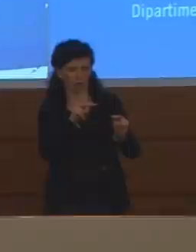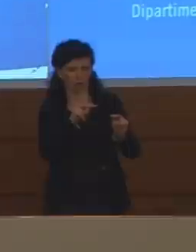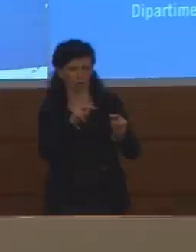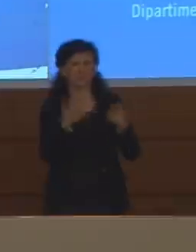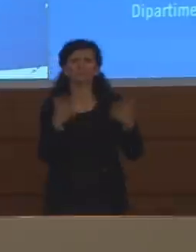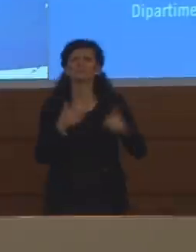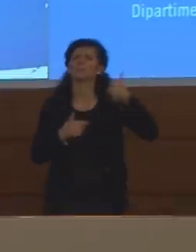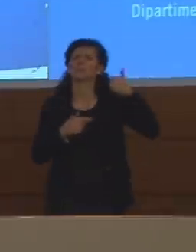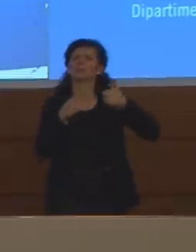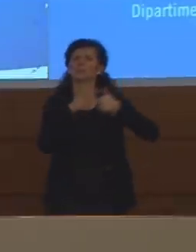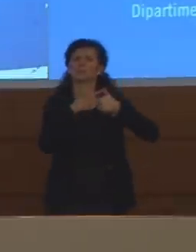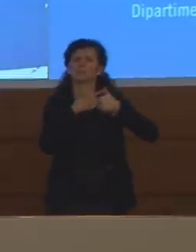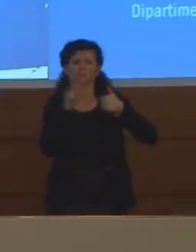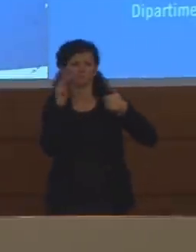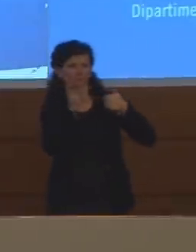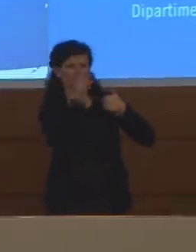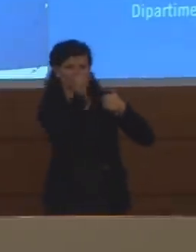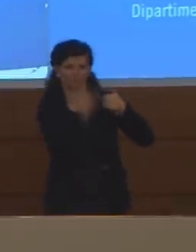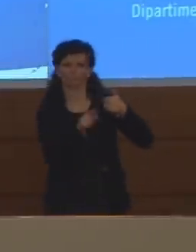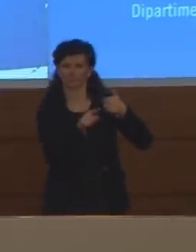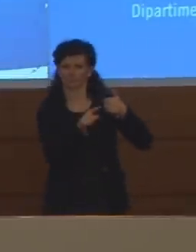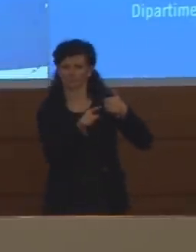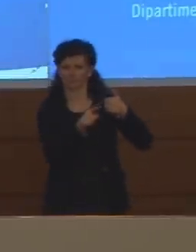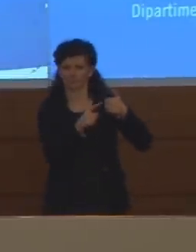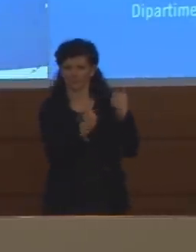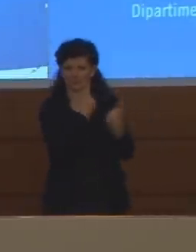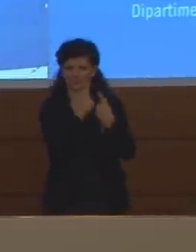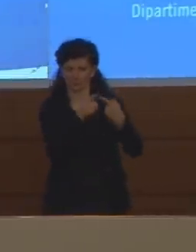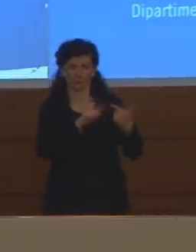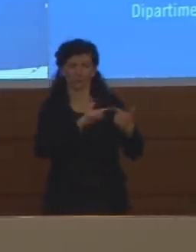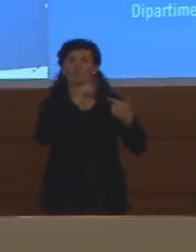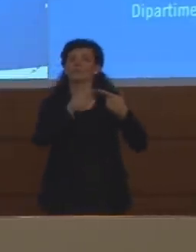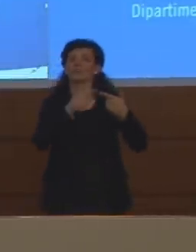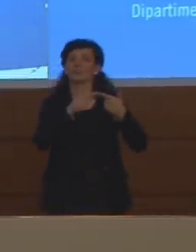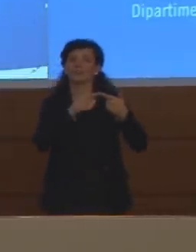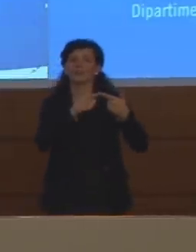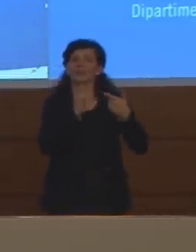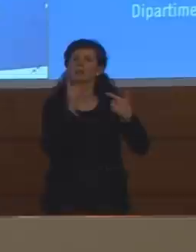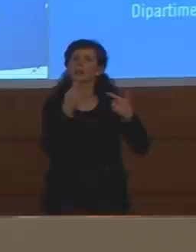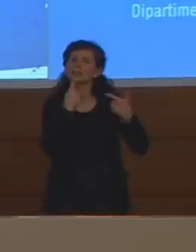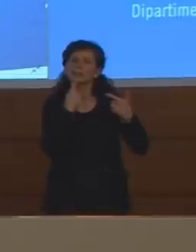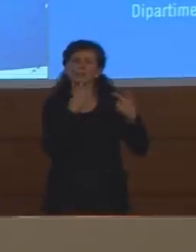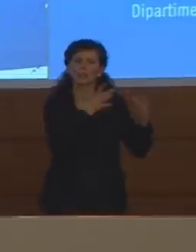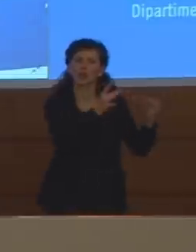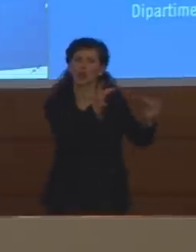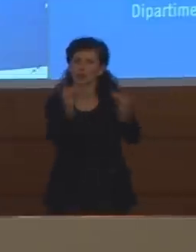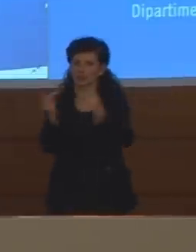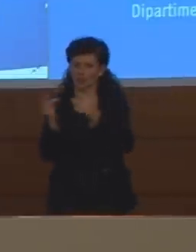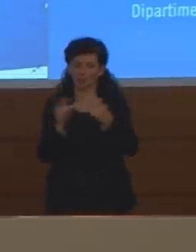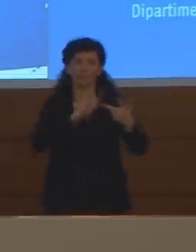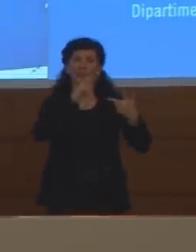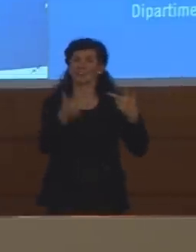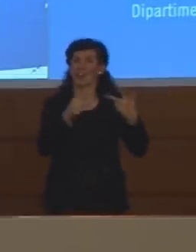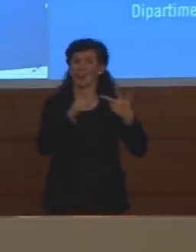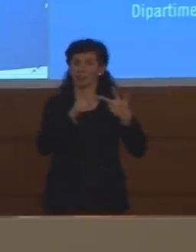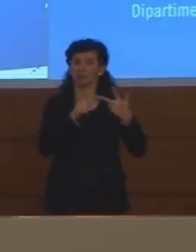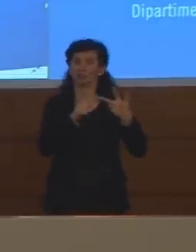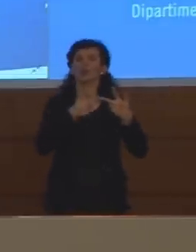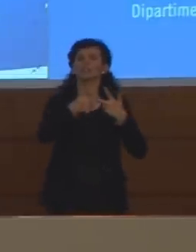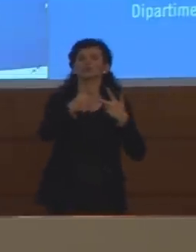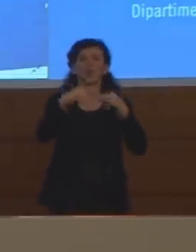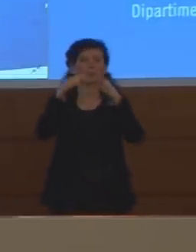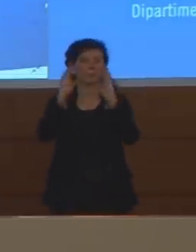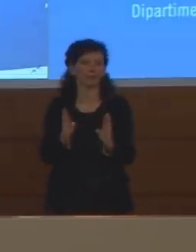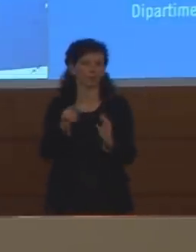'identificazione dei casi. Il secondo è il tracciamento dei contatti per vedere chi è stato. E il terzo è l'isolamento. Queste